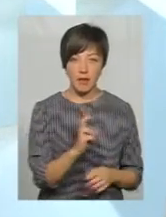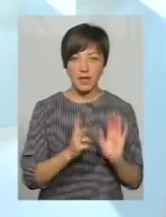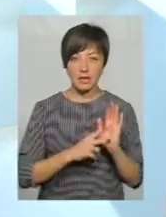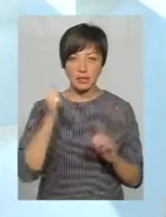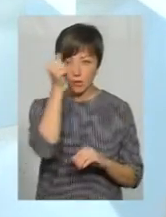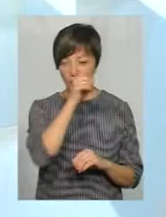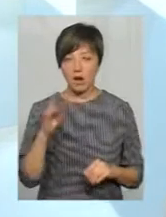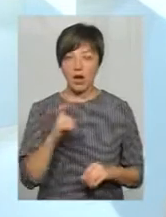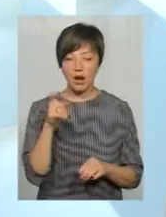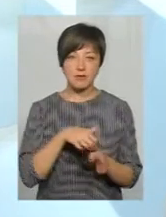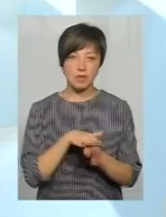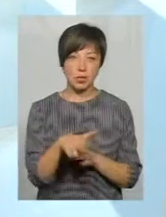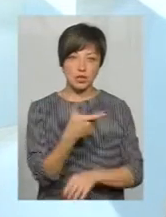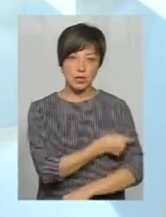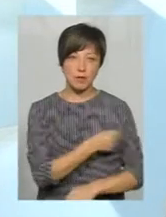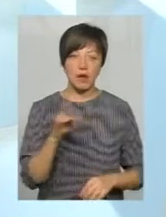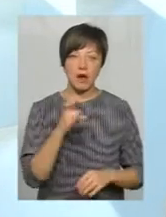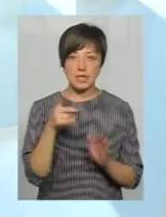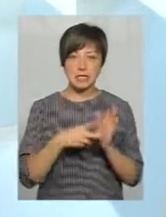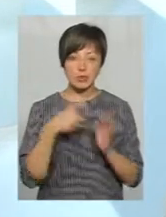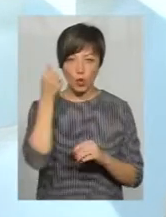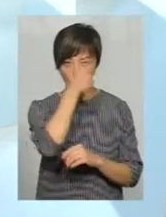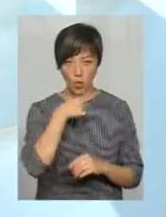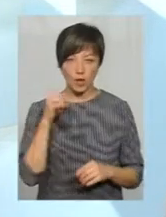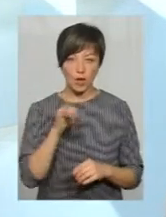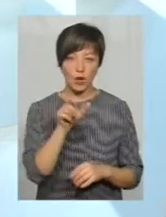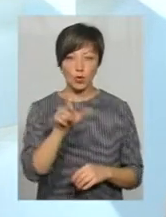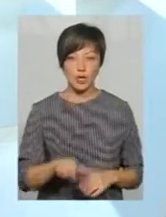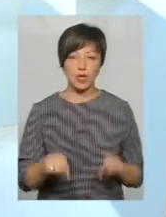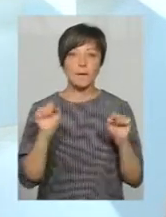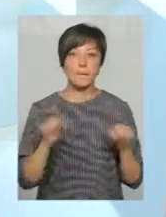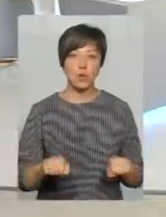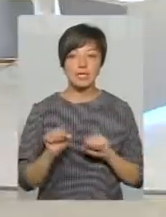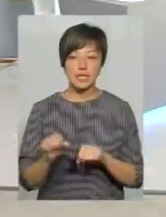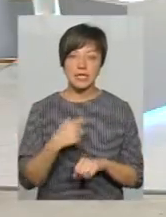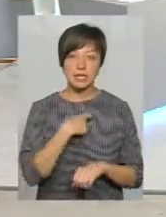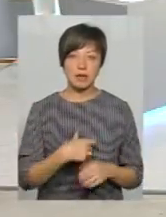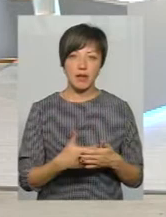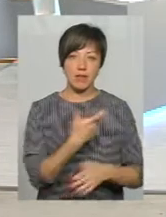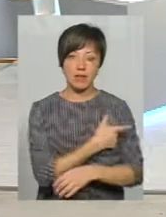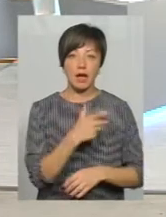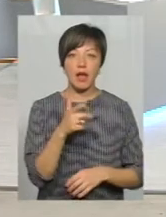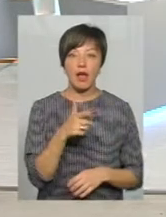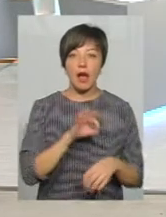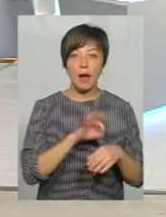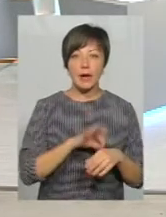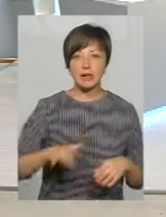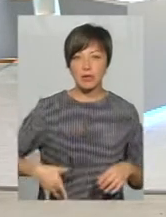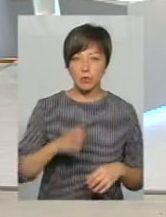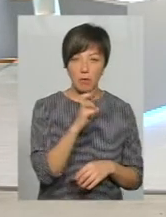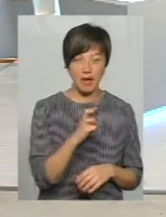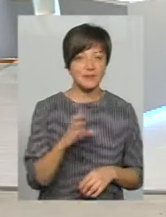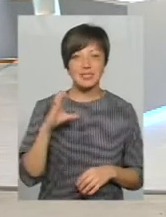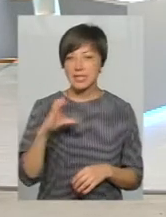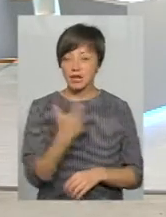років. Один раз виконується щеплення, раз в 7 років, і людина може захистити себе від гепатиту Б. На жаль, від гепатиту С